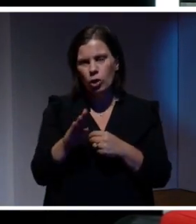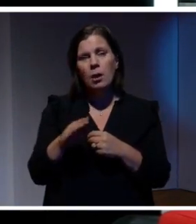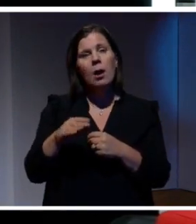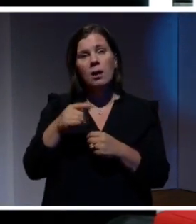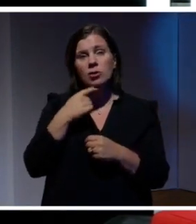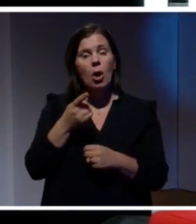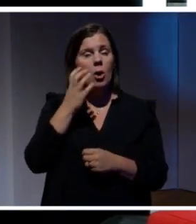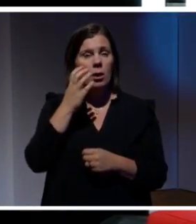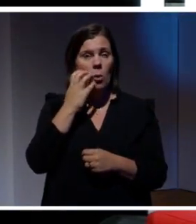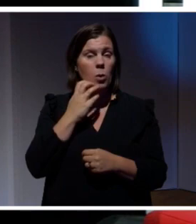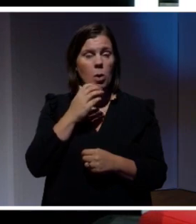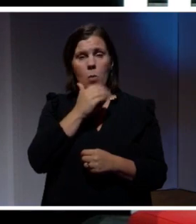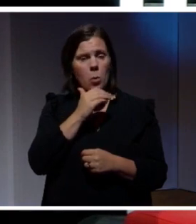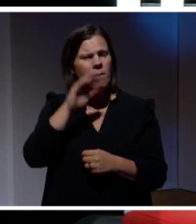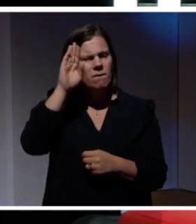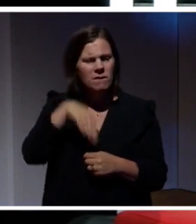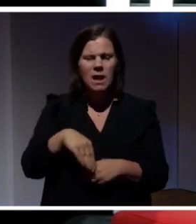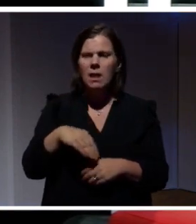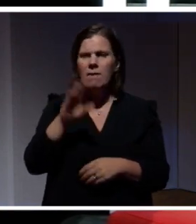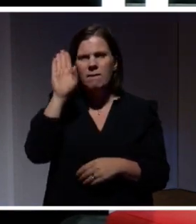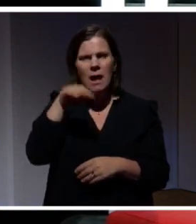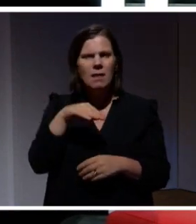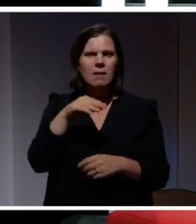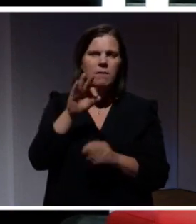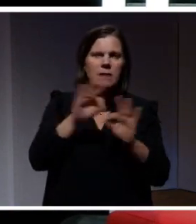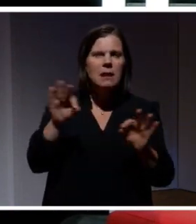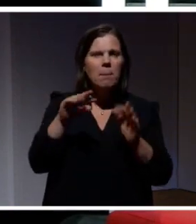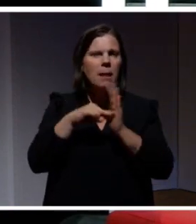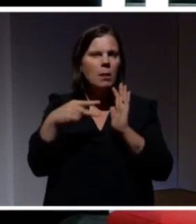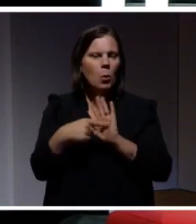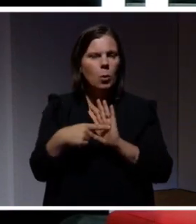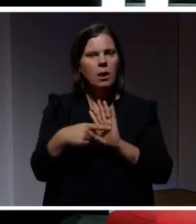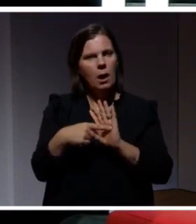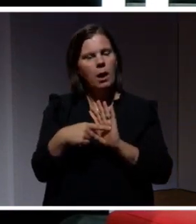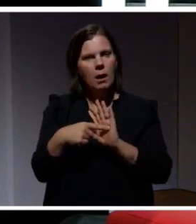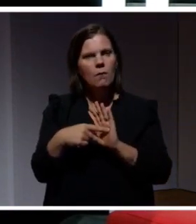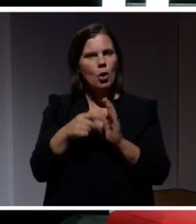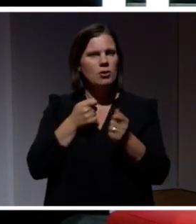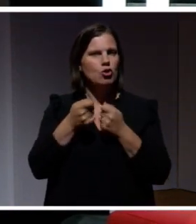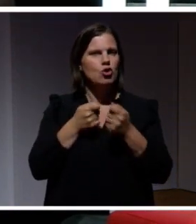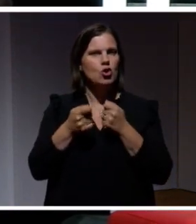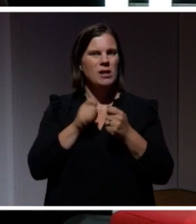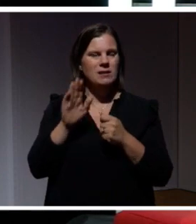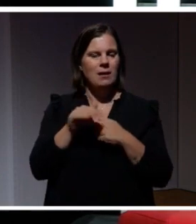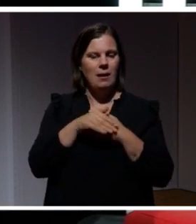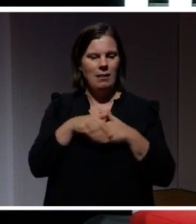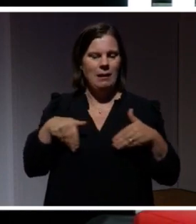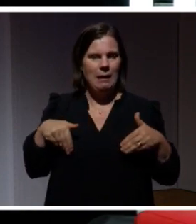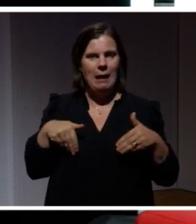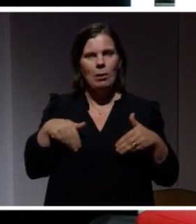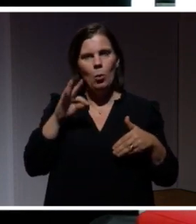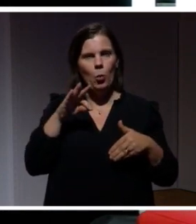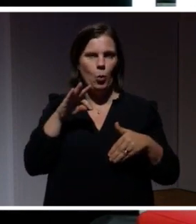medvetna om personlig integritet och har ganska förfinade metoder, som jag nämnde, för att faktiskt reglera sin integritet och förhandla den.